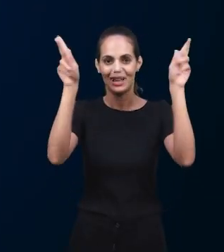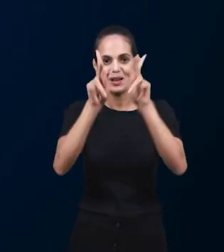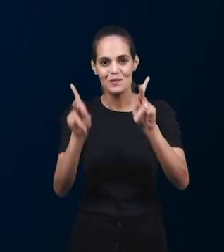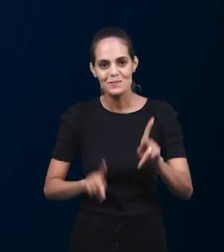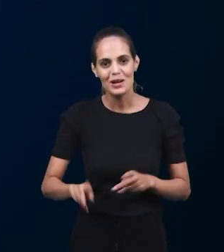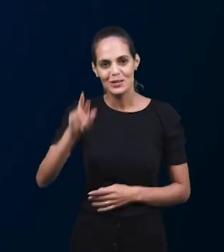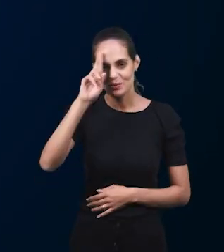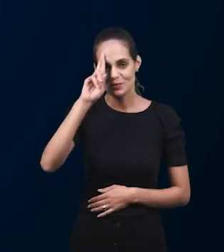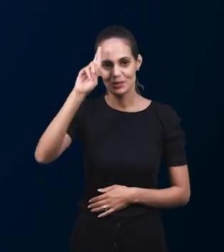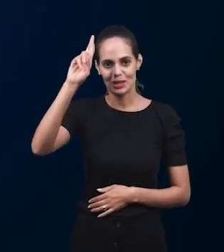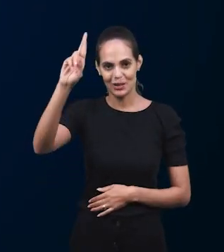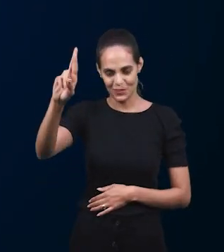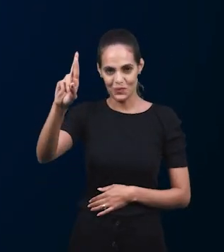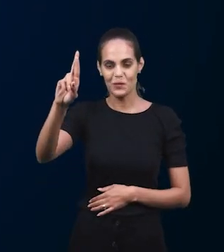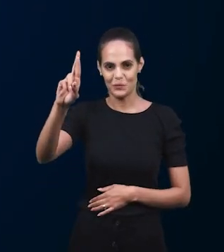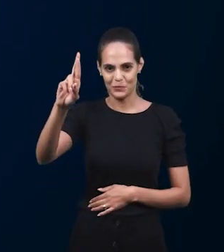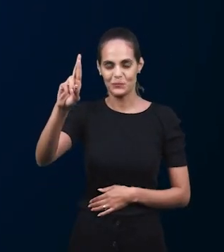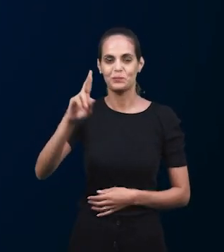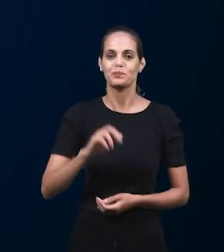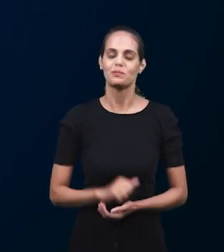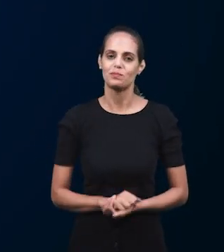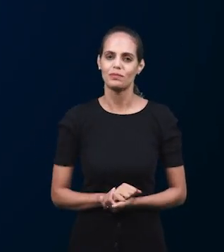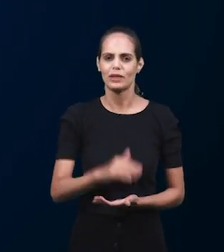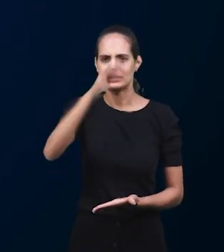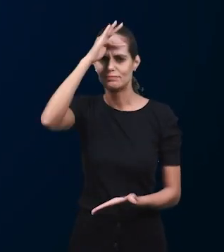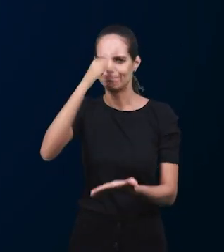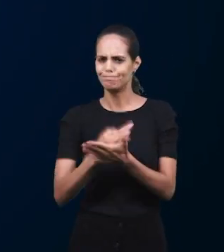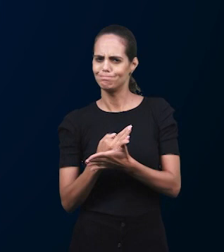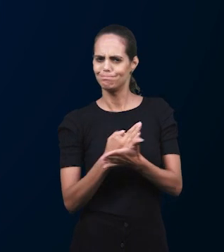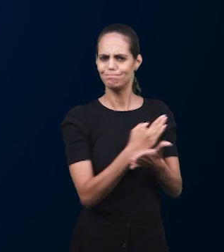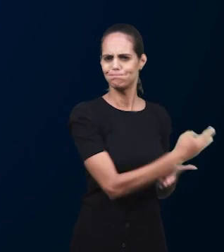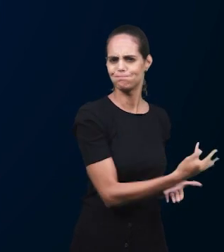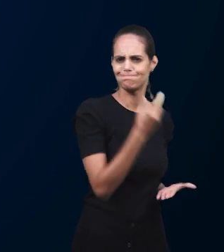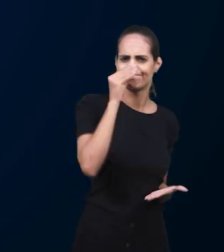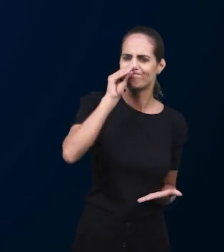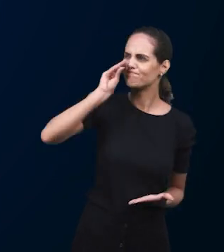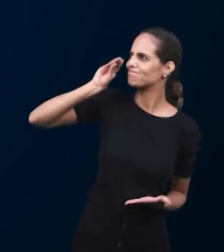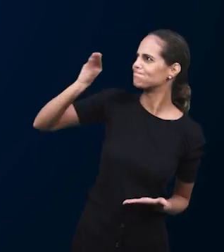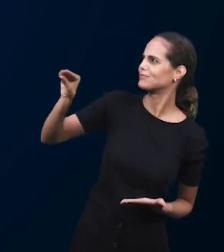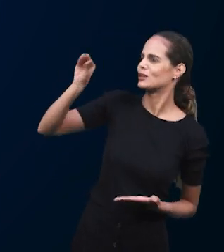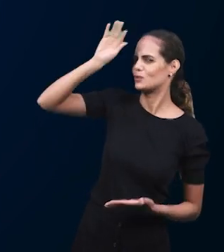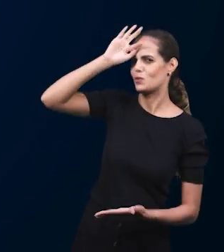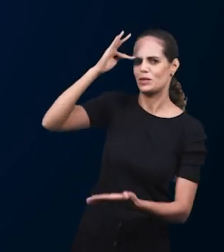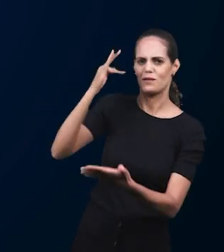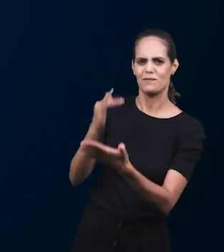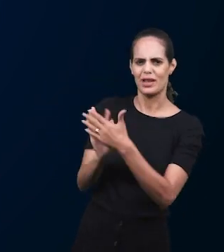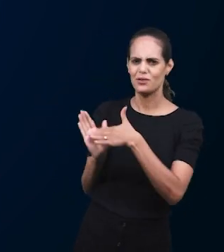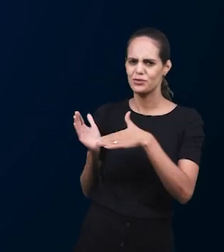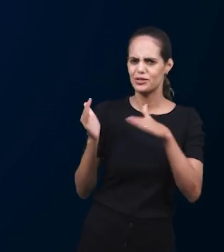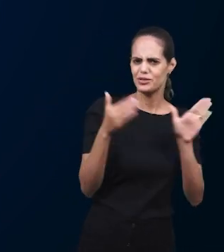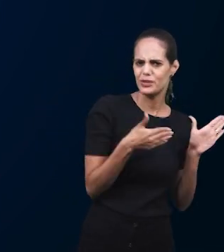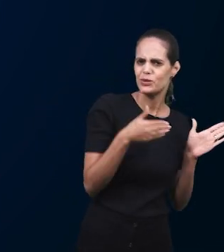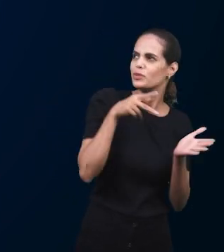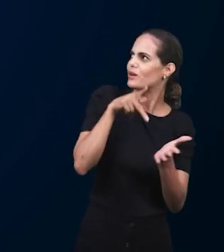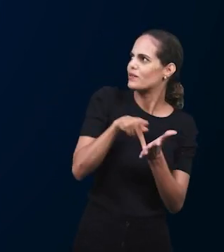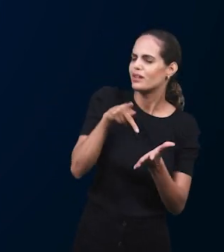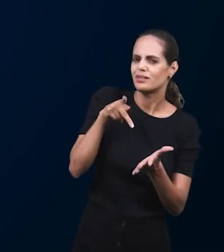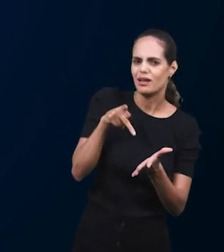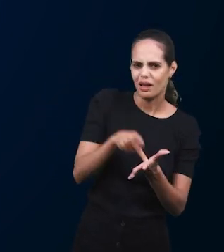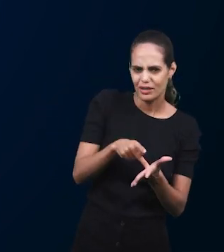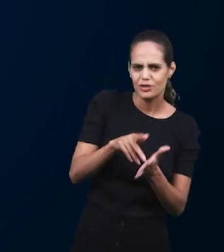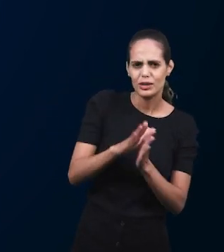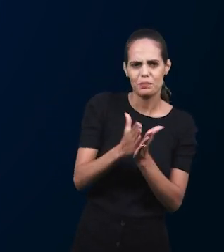Возлюбленный мир Господа Иисуса. Отступничество – это когда человек оставляет веру. Он уклоняется от